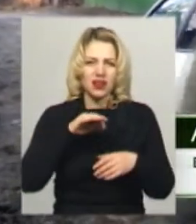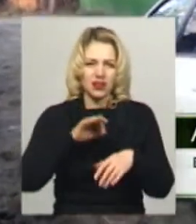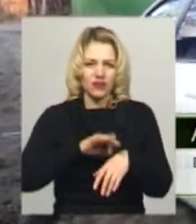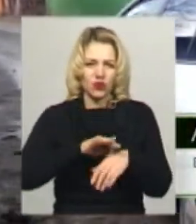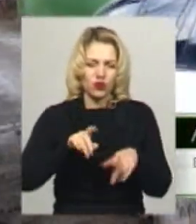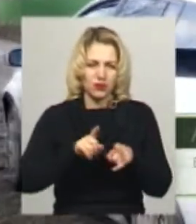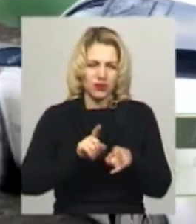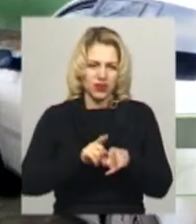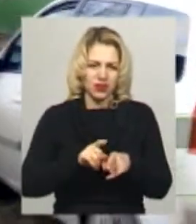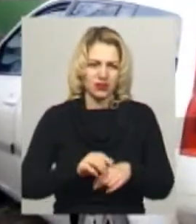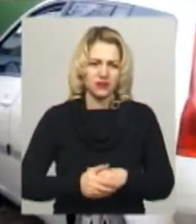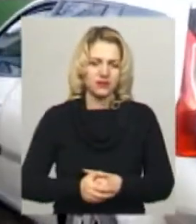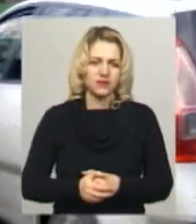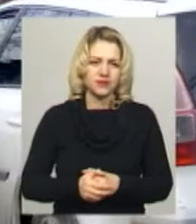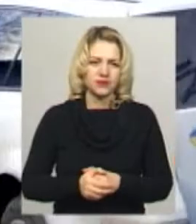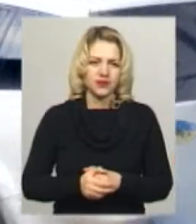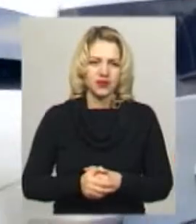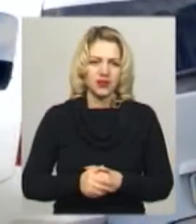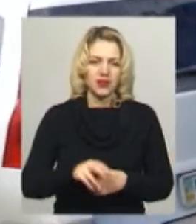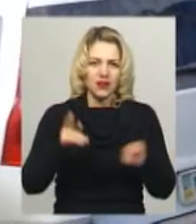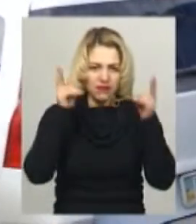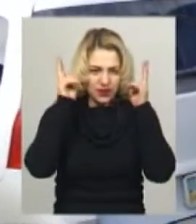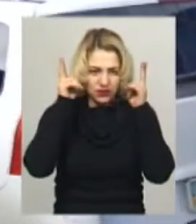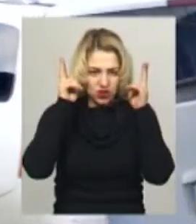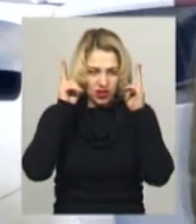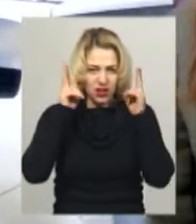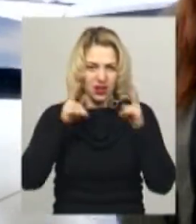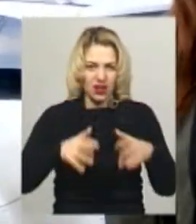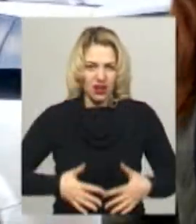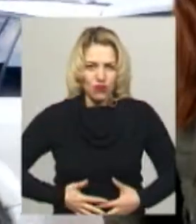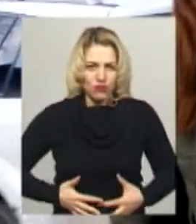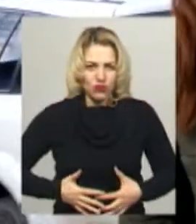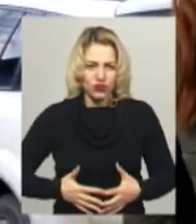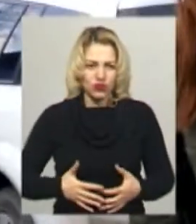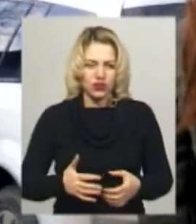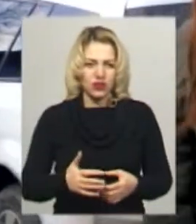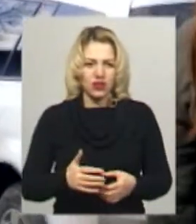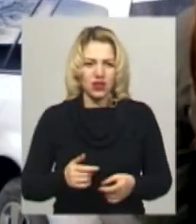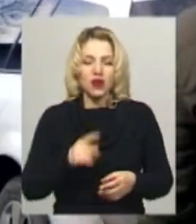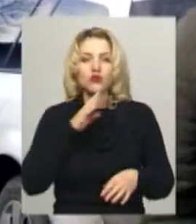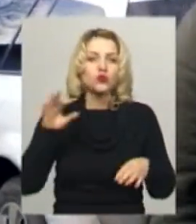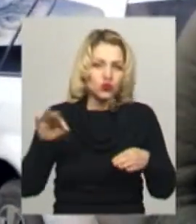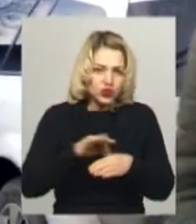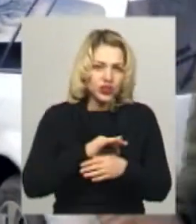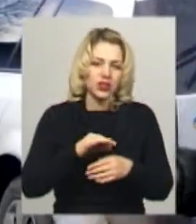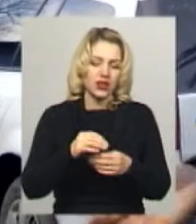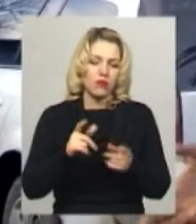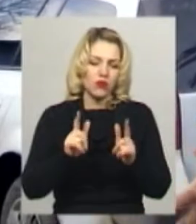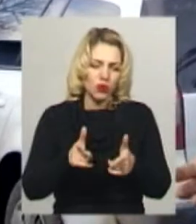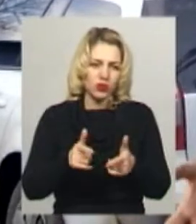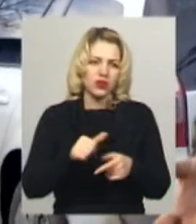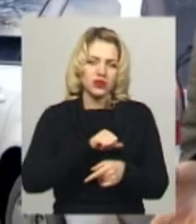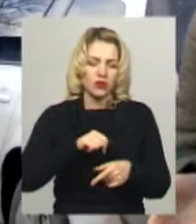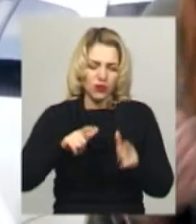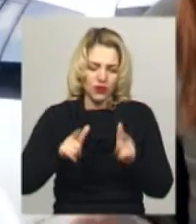від голоду, що ви розуміли. І дружина погодилась добровільно нам забрати. Приможливості, я